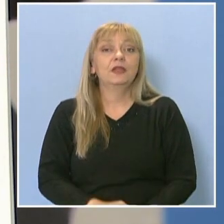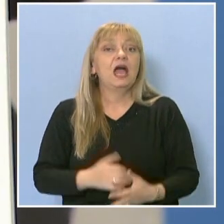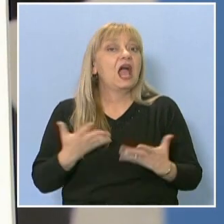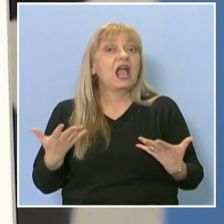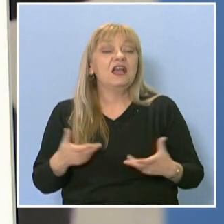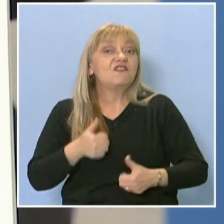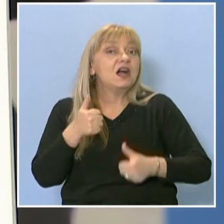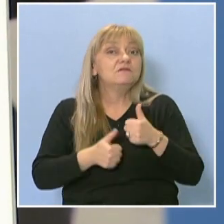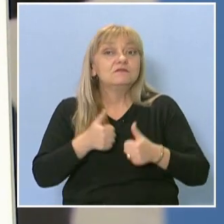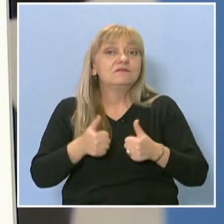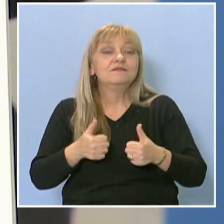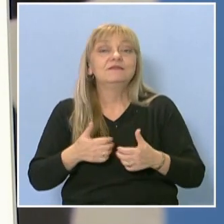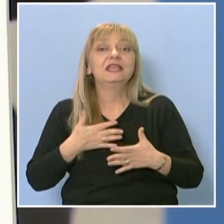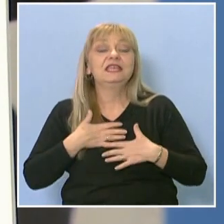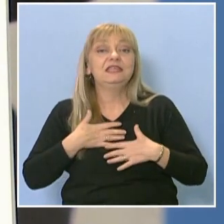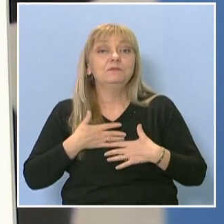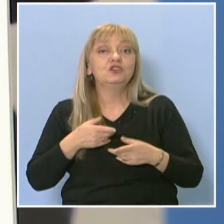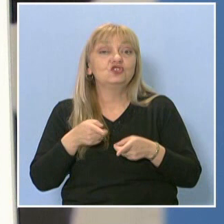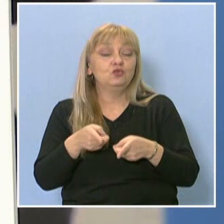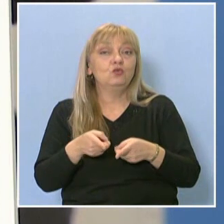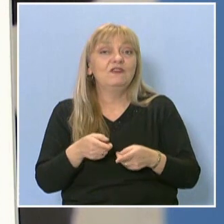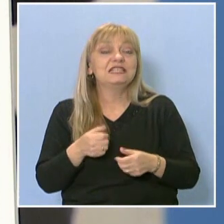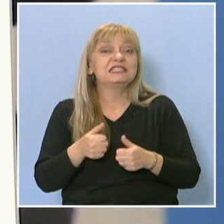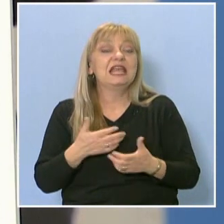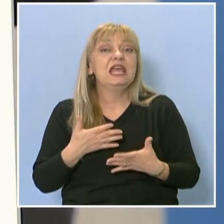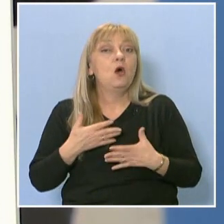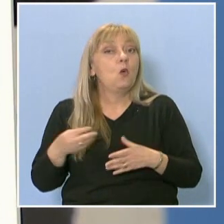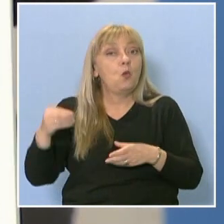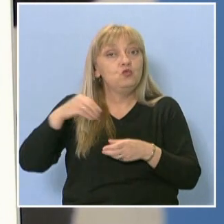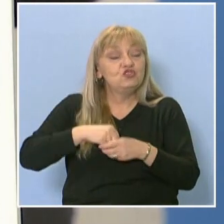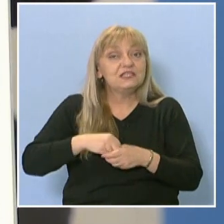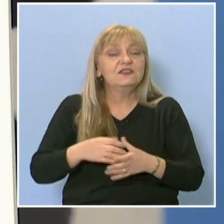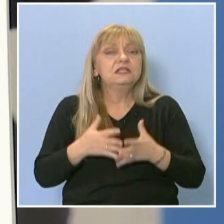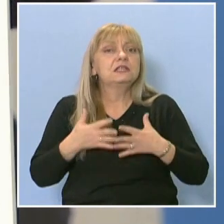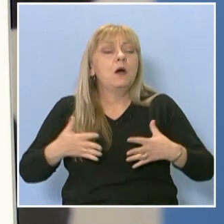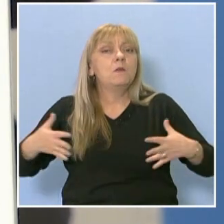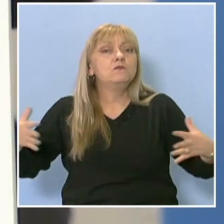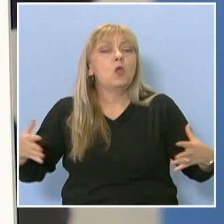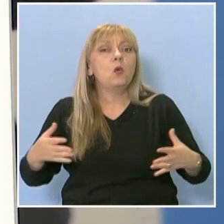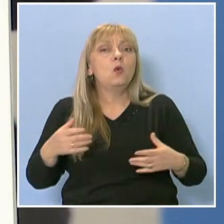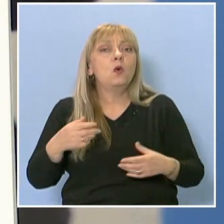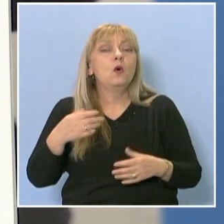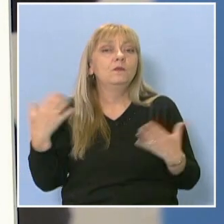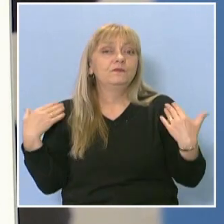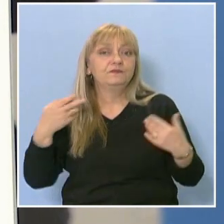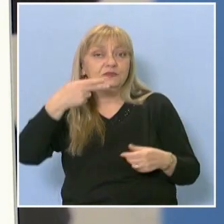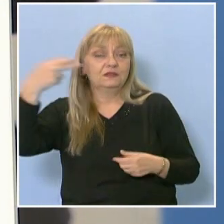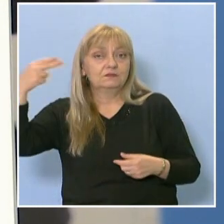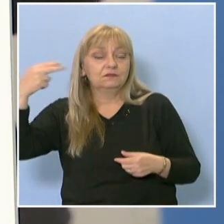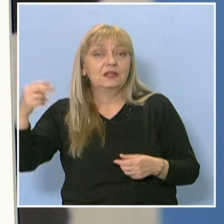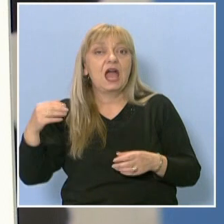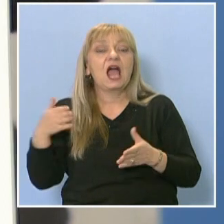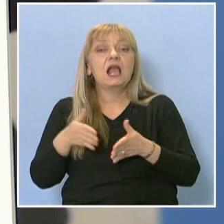конкуренция се проведе това състезание? Участвали са доста юридически факултети към български